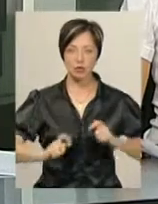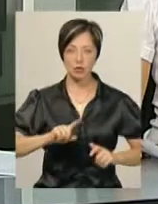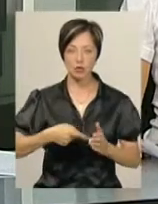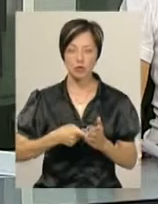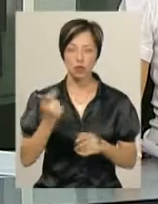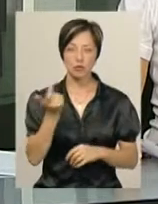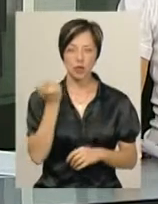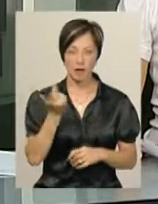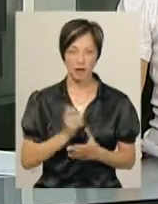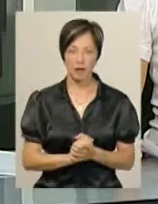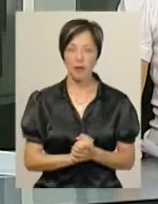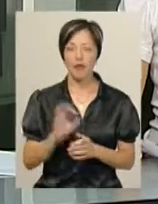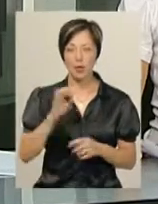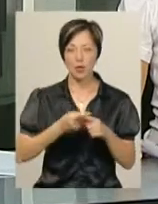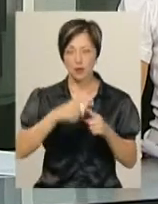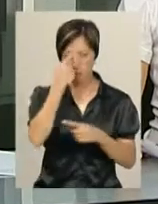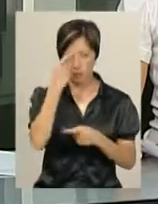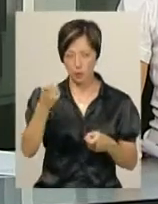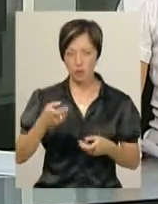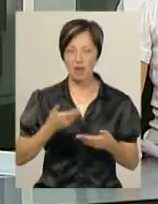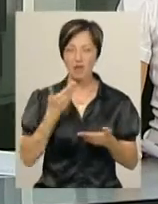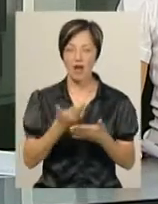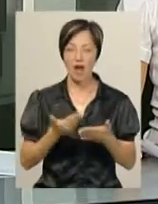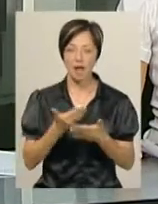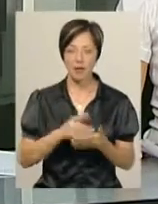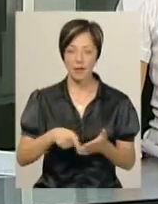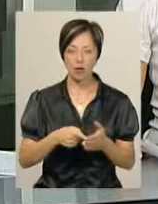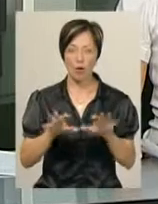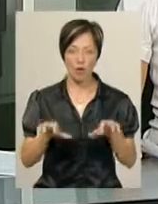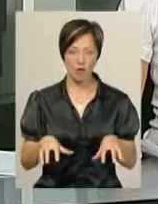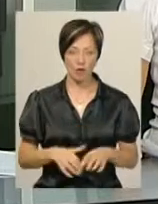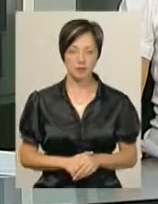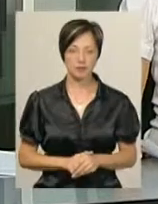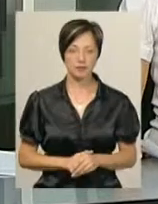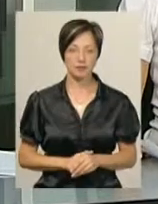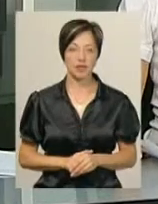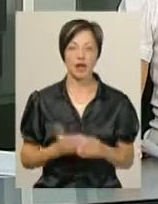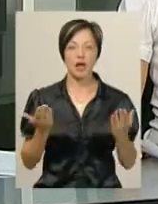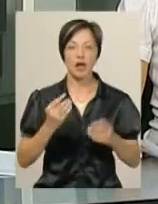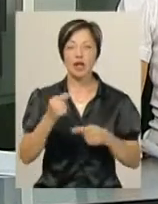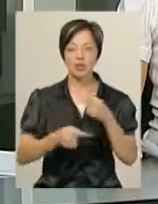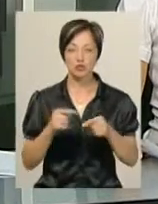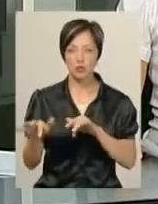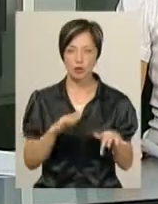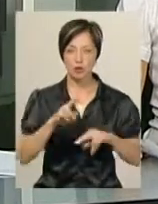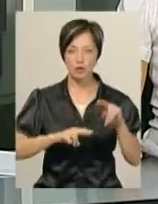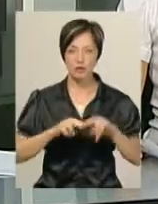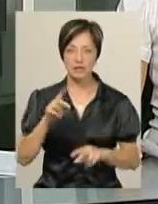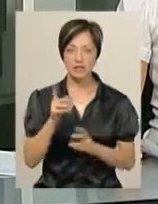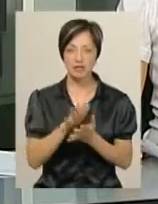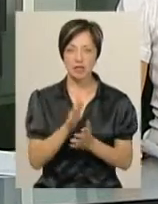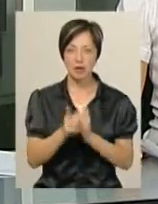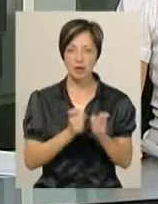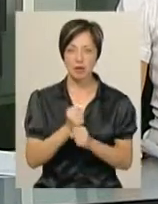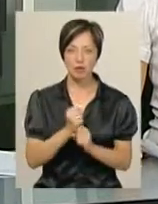міського господарства. Про це повідомив радник Хмельницького міського голови Микола Ваврищук. Які наступні кроки з будівництва сміттєпереробного